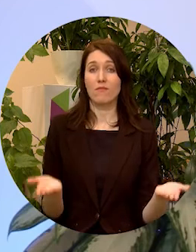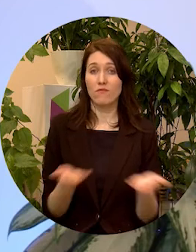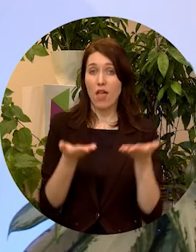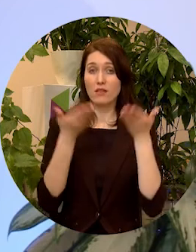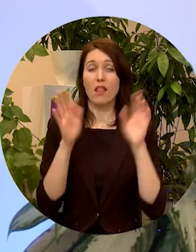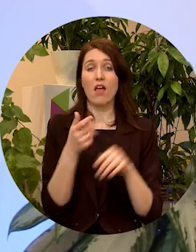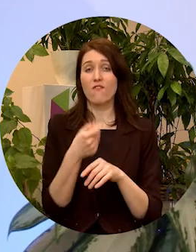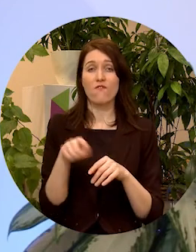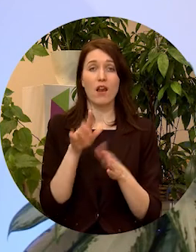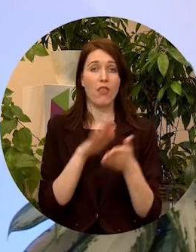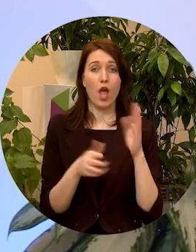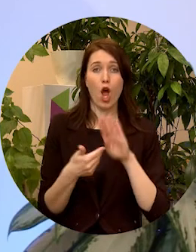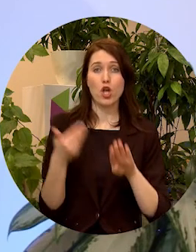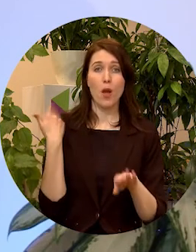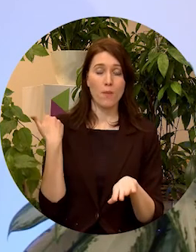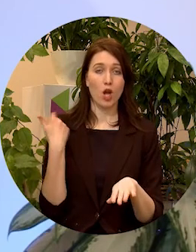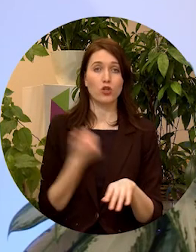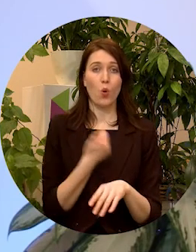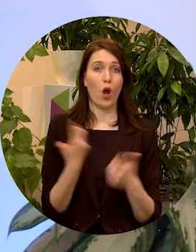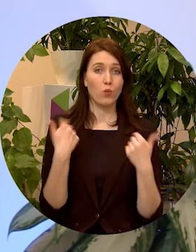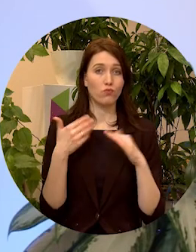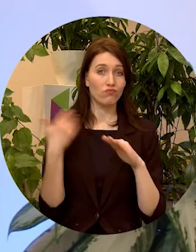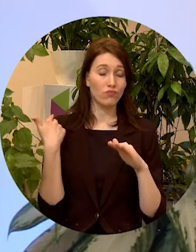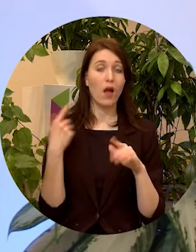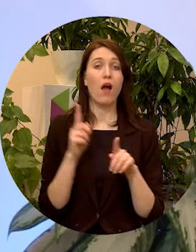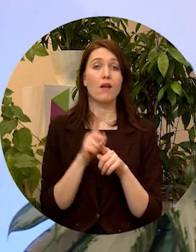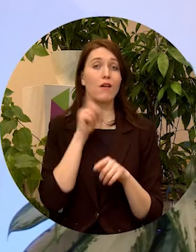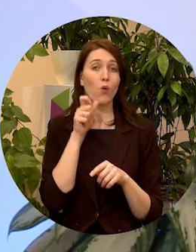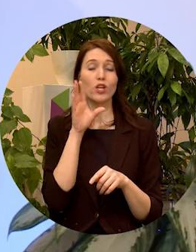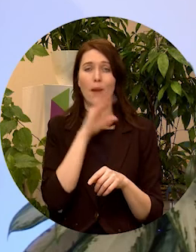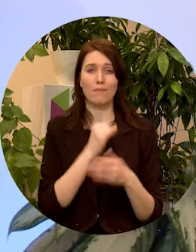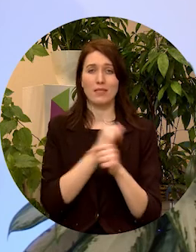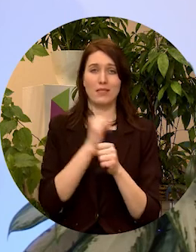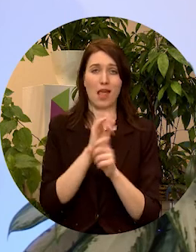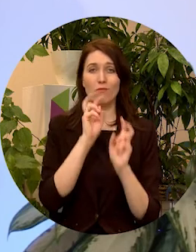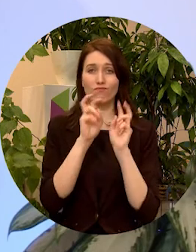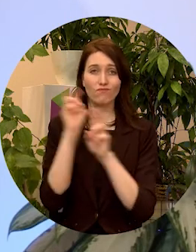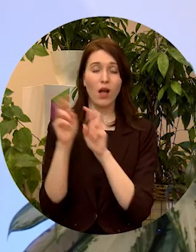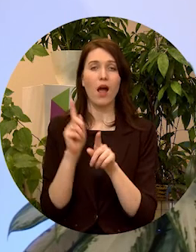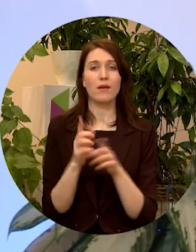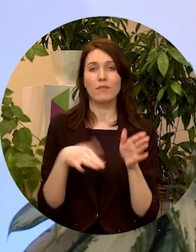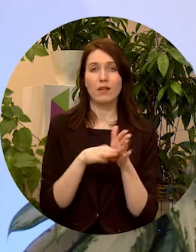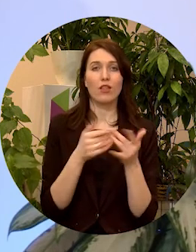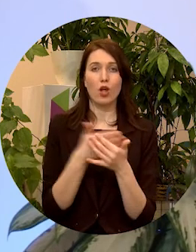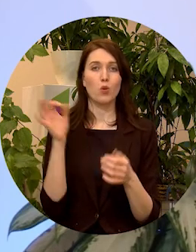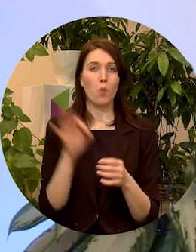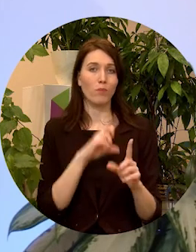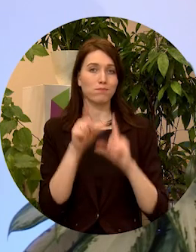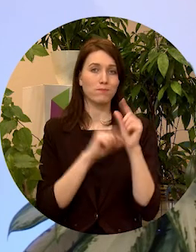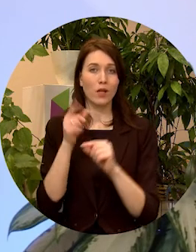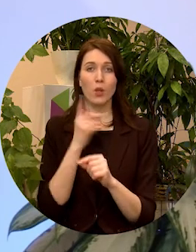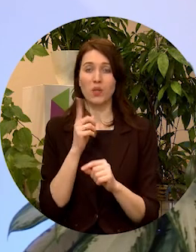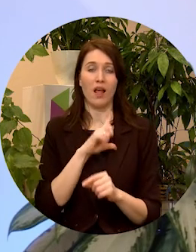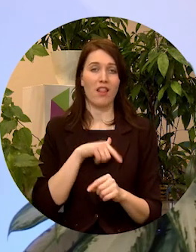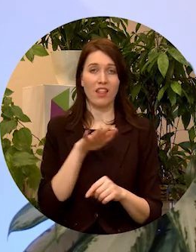vairāk nekā iepriekšējos gados un atkal jauniešu varētu ceļot, jauniešiem būtu iespējas iesaistīties dažādās mobilitātēs, ne tikai